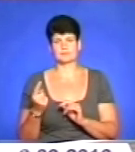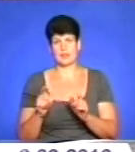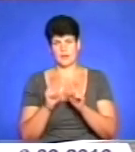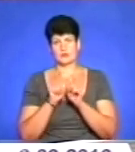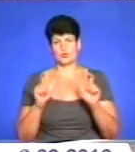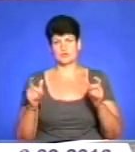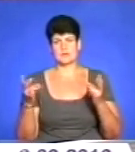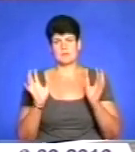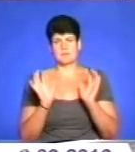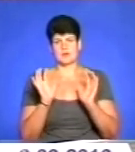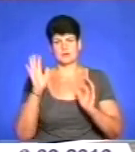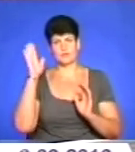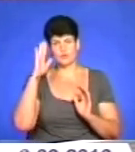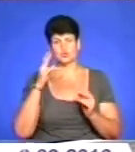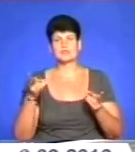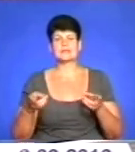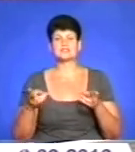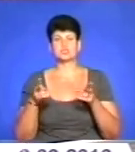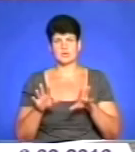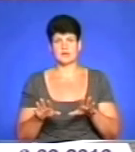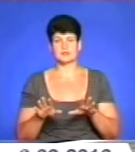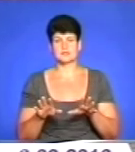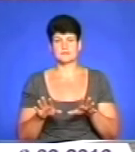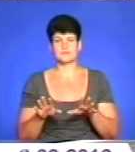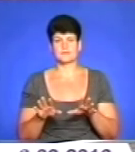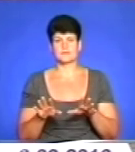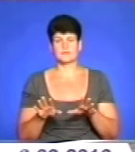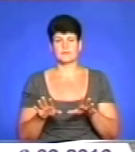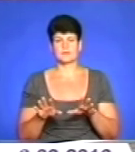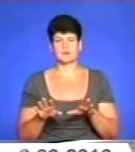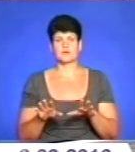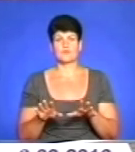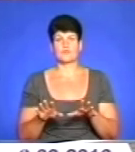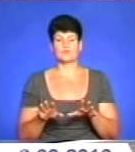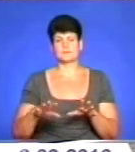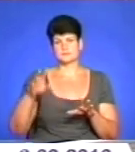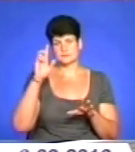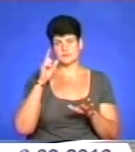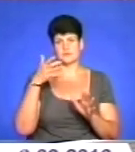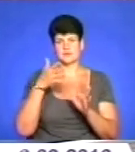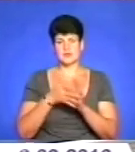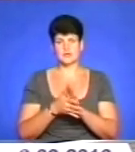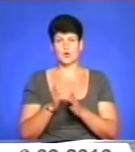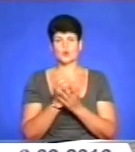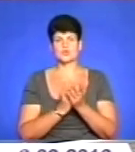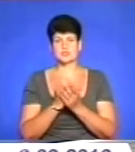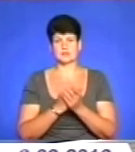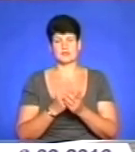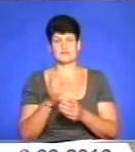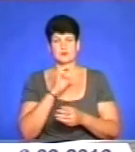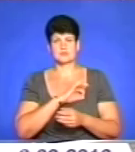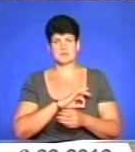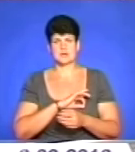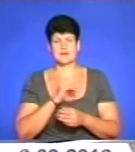«Будем берегти воду» залишається, тобто, чисто в комунальних витратах ощадна використання води.